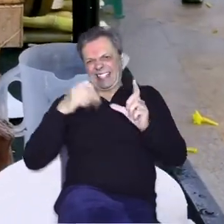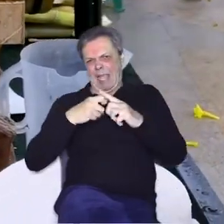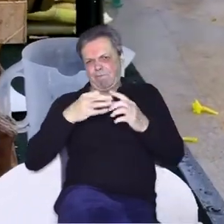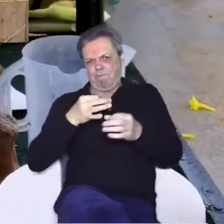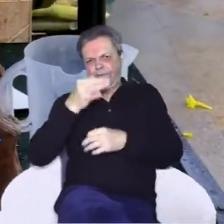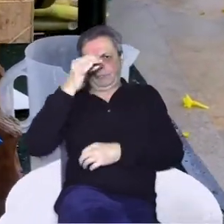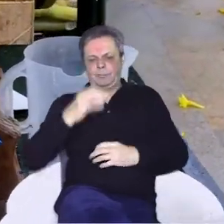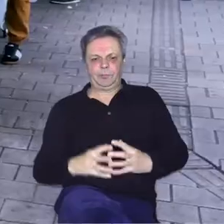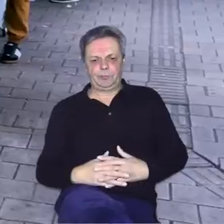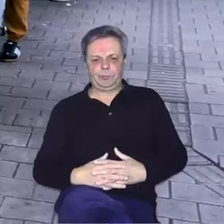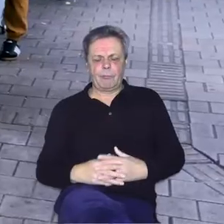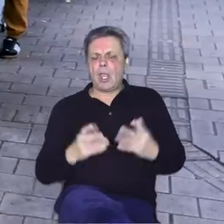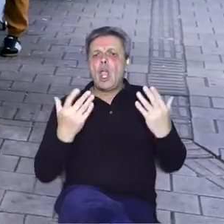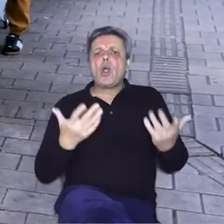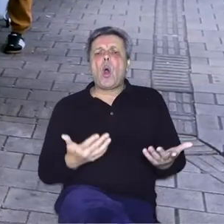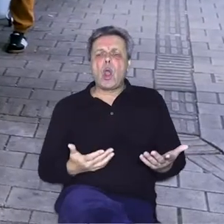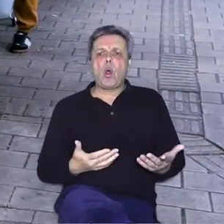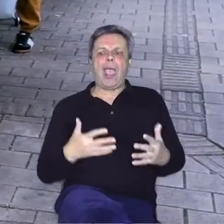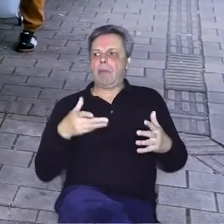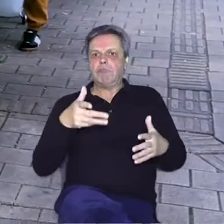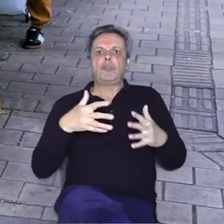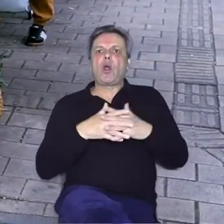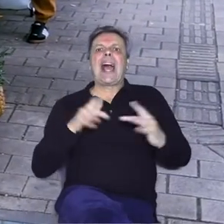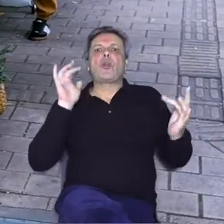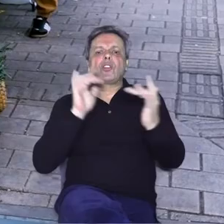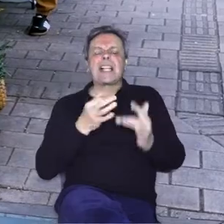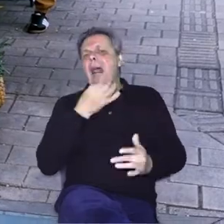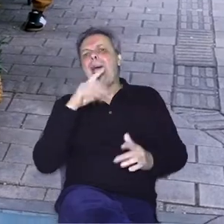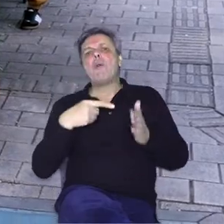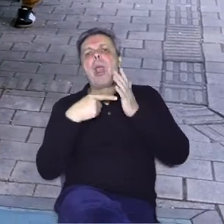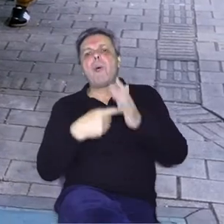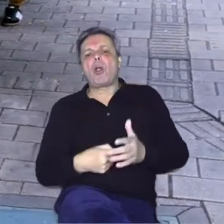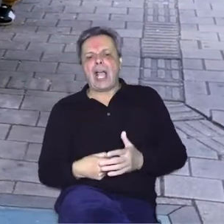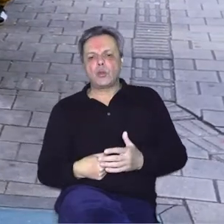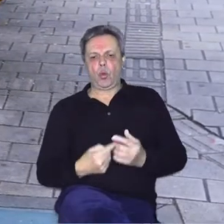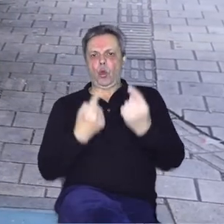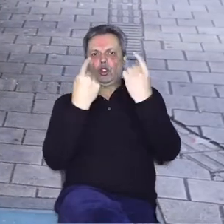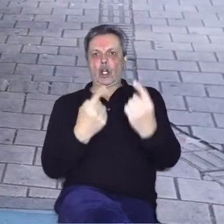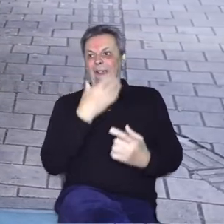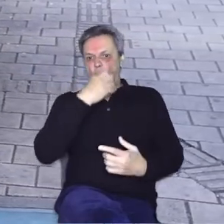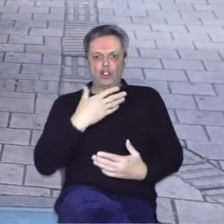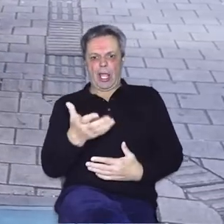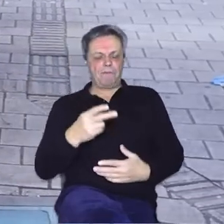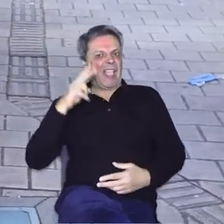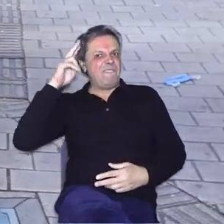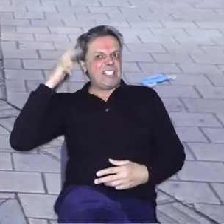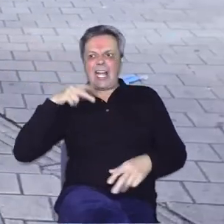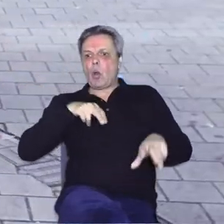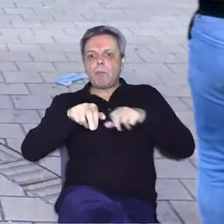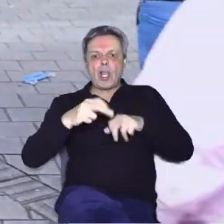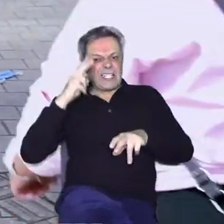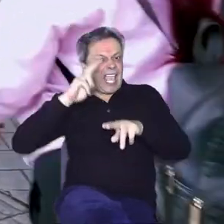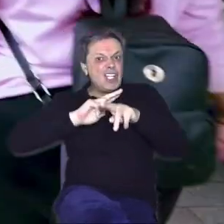Hvala što Koliko je medeljin grad kontrasta najbolje pokazuju stojnice s voćem, frizeri koji